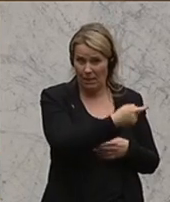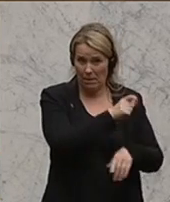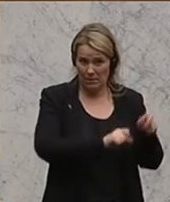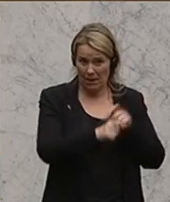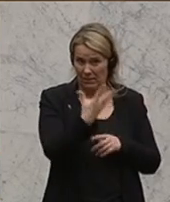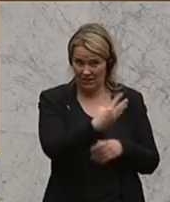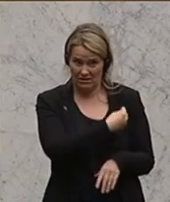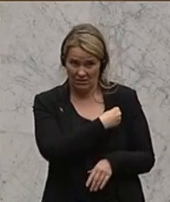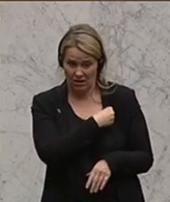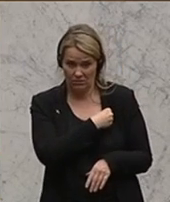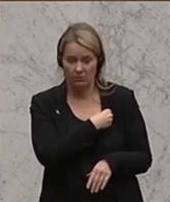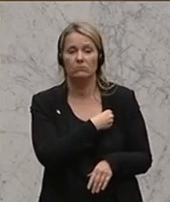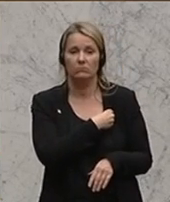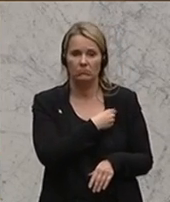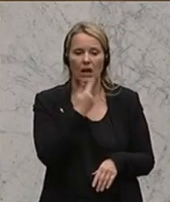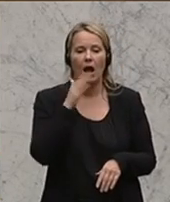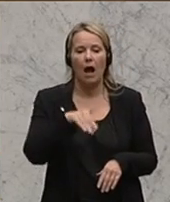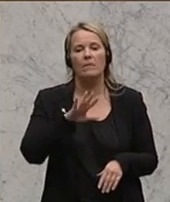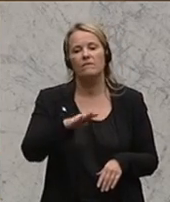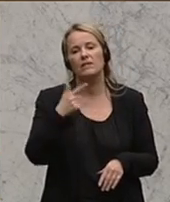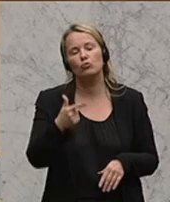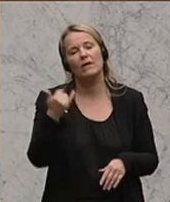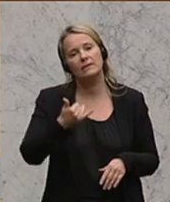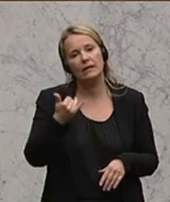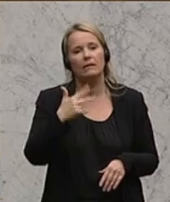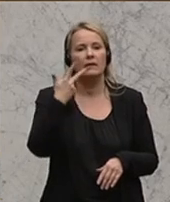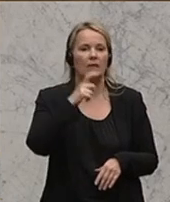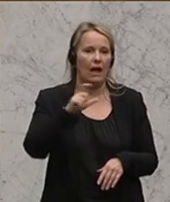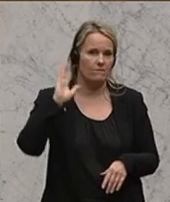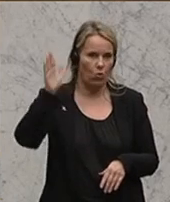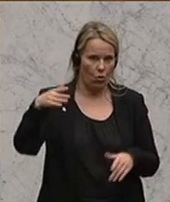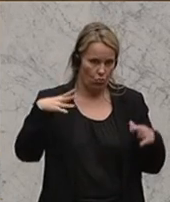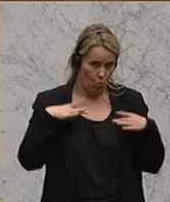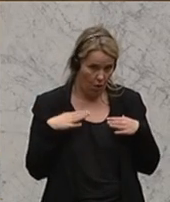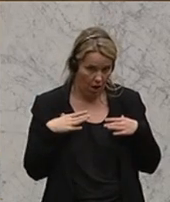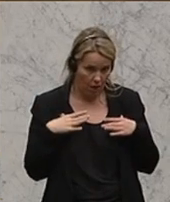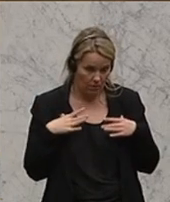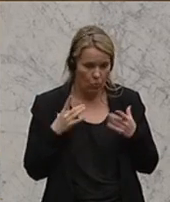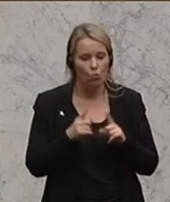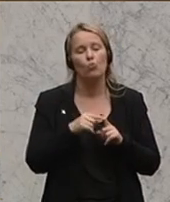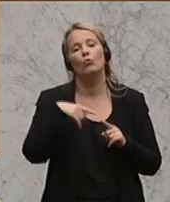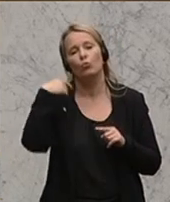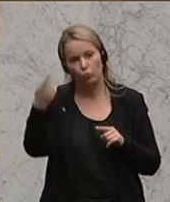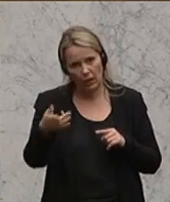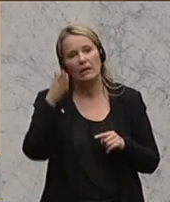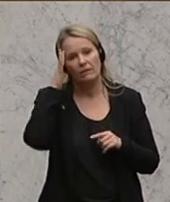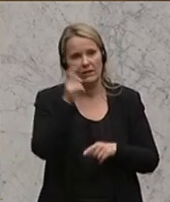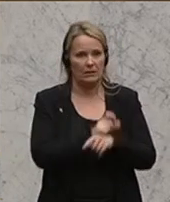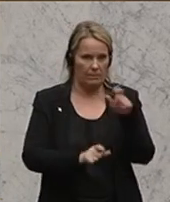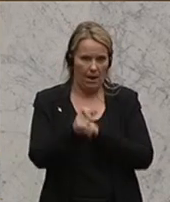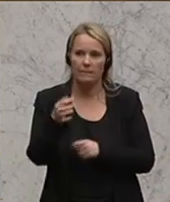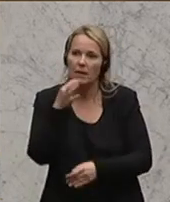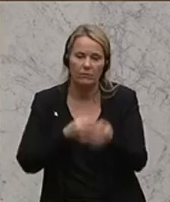sagt? Er geht jetzt dann ab dem 24. Jänner mal drei Wochen auf Urlaub und danach wird er die Beamten